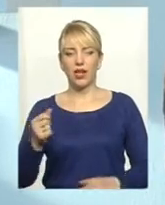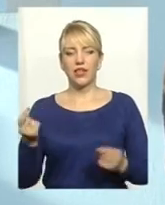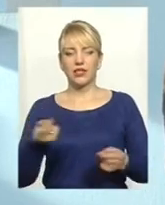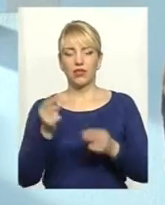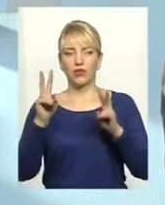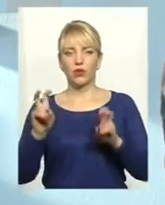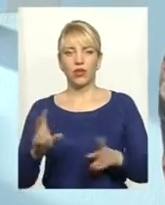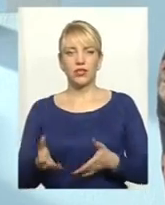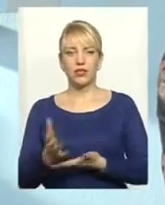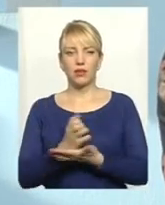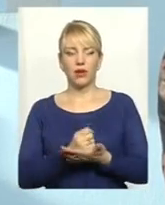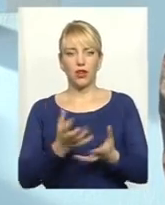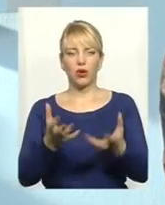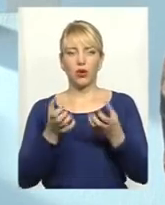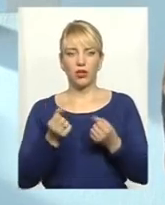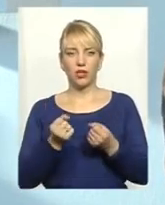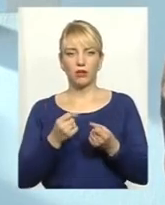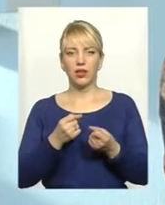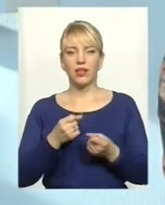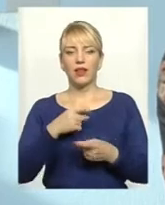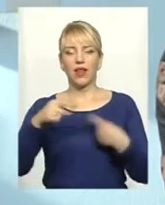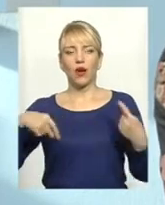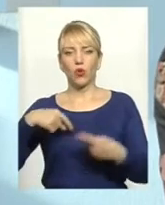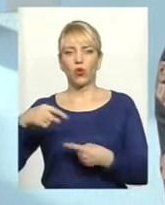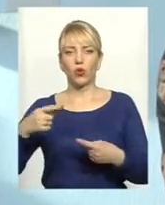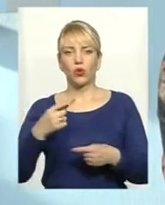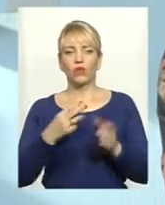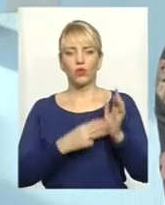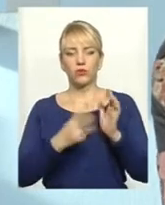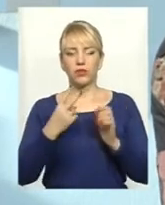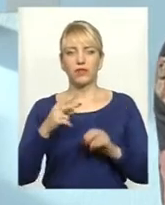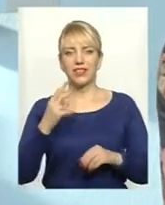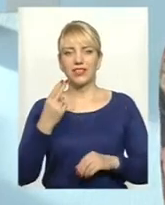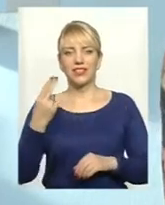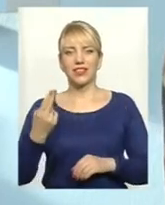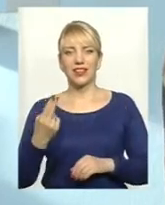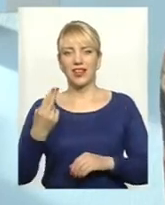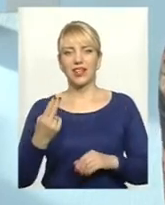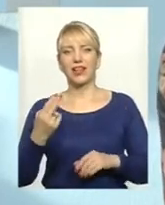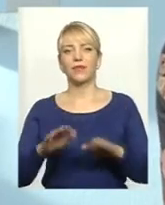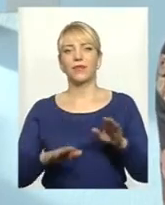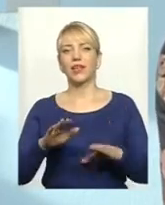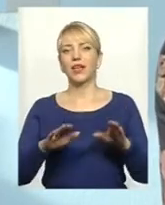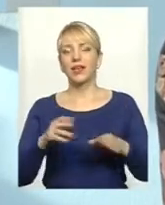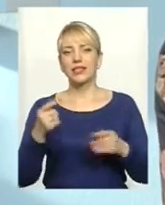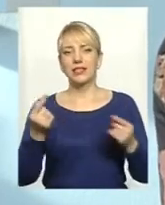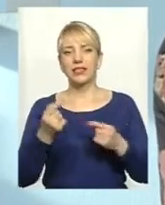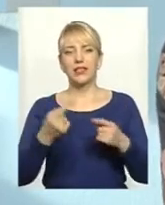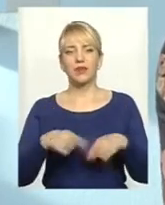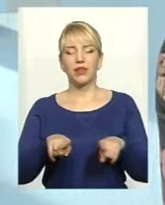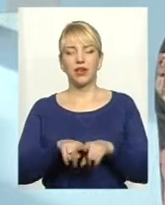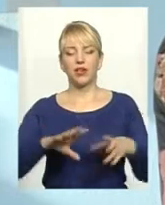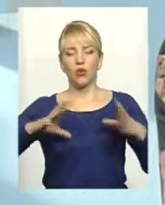культур отримали на круг по 82 центнери зерна. Це при таких